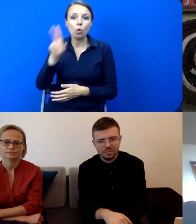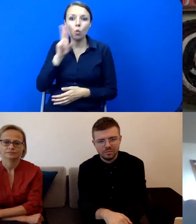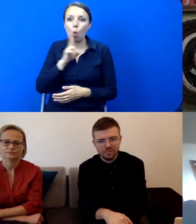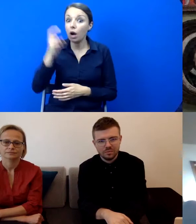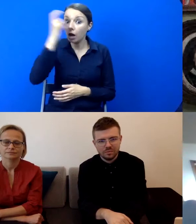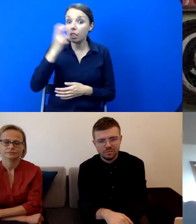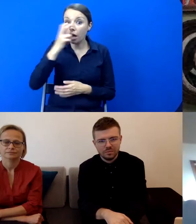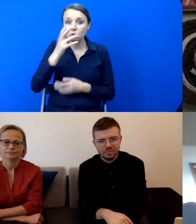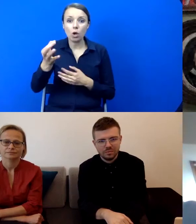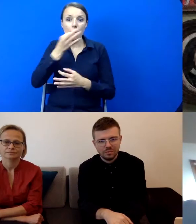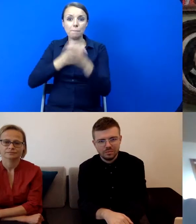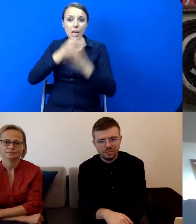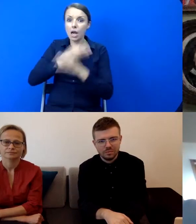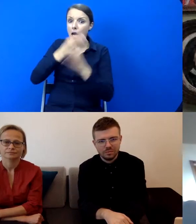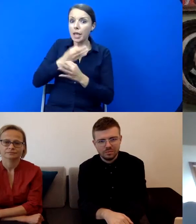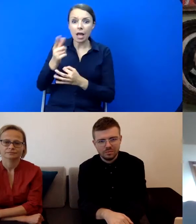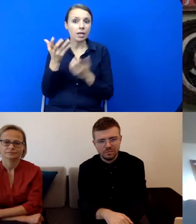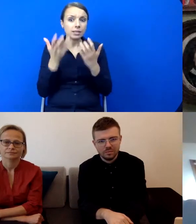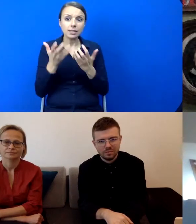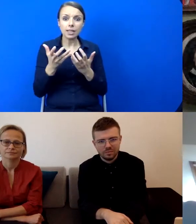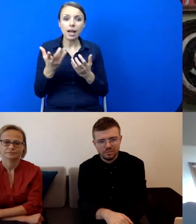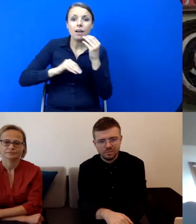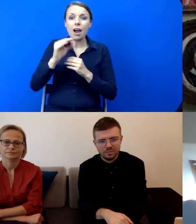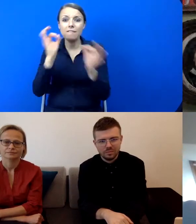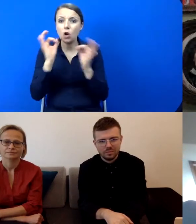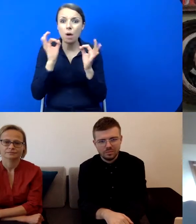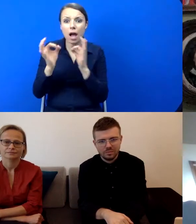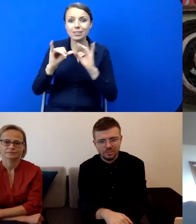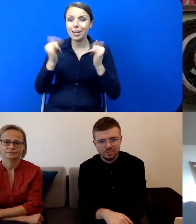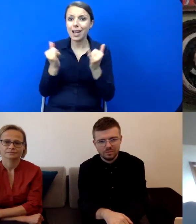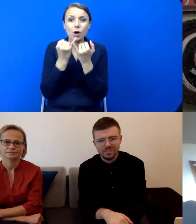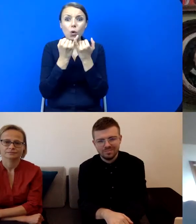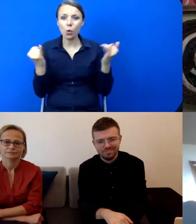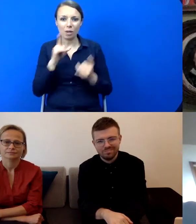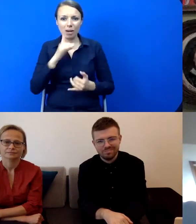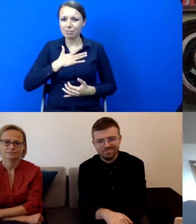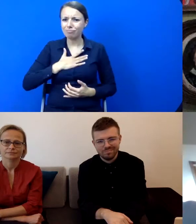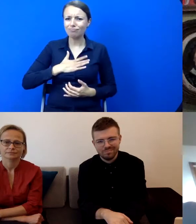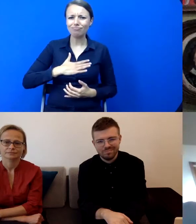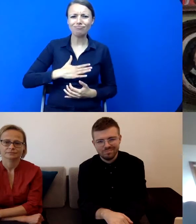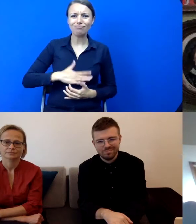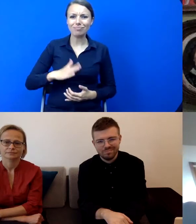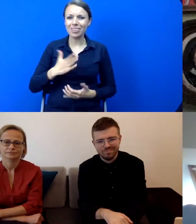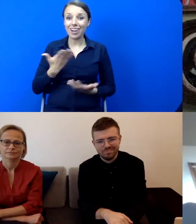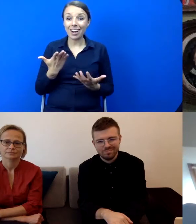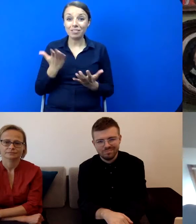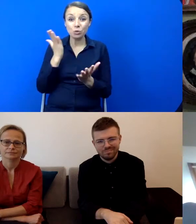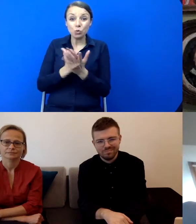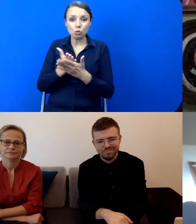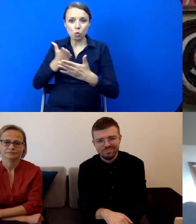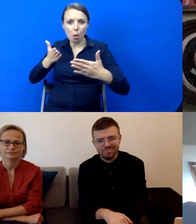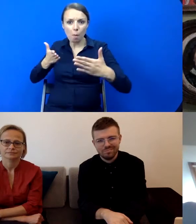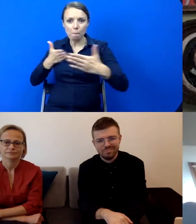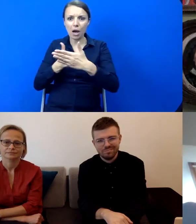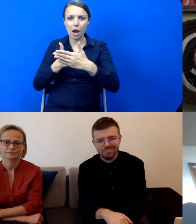osobę tak chętną do tego, żeby poznać różne niuanse tego, to jest bardzo przyjemne, w związku z tym już ta bariera w tym